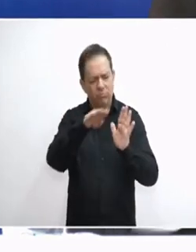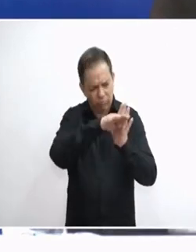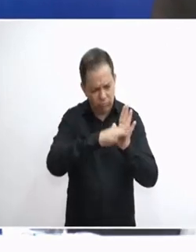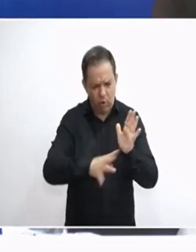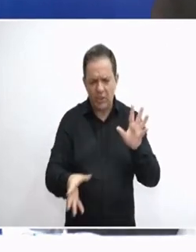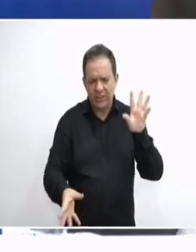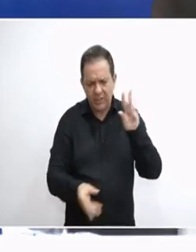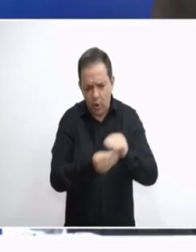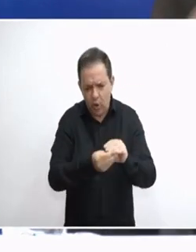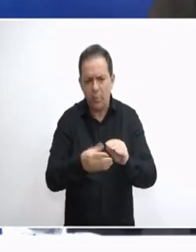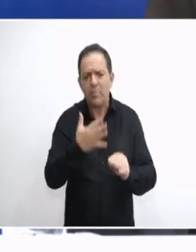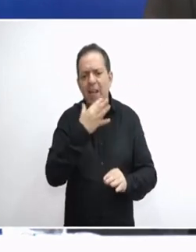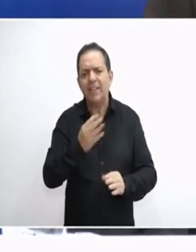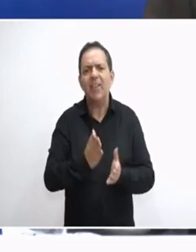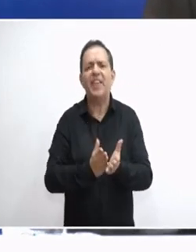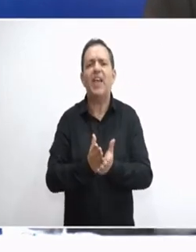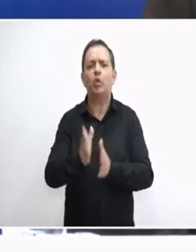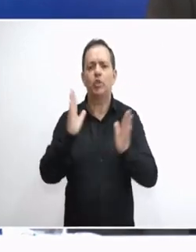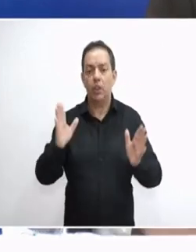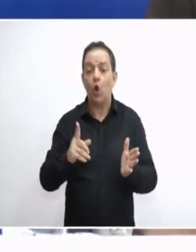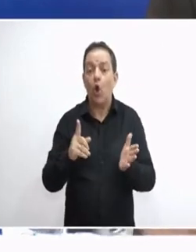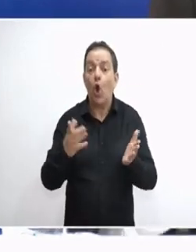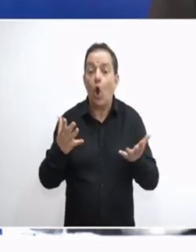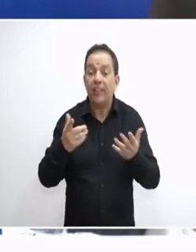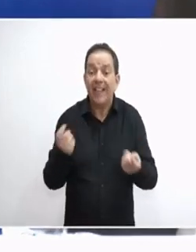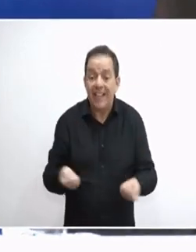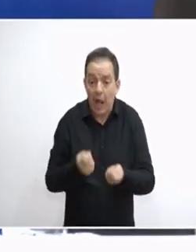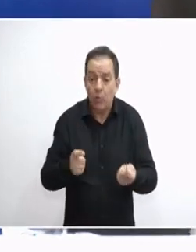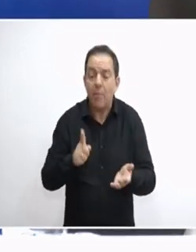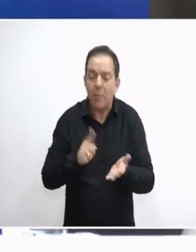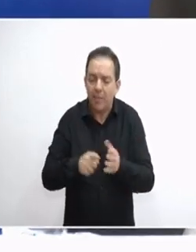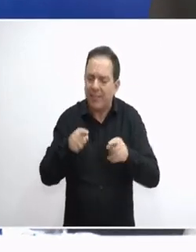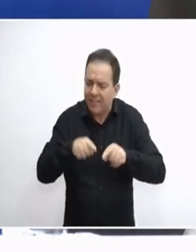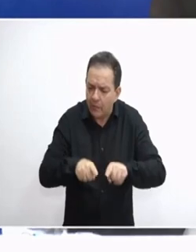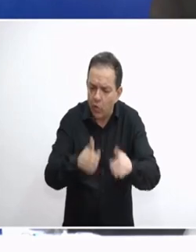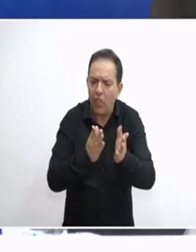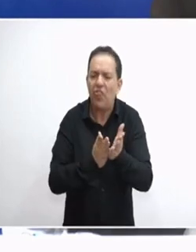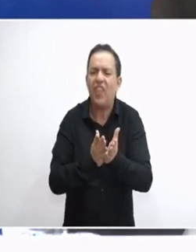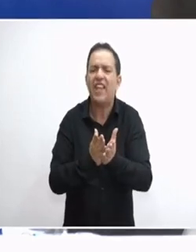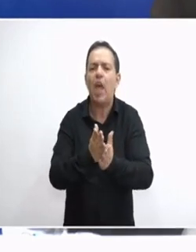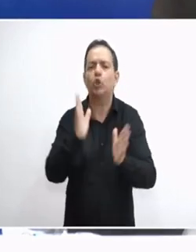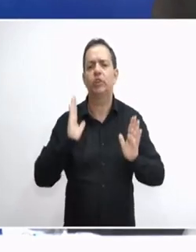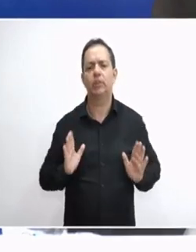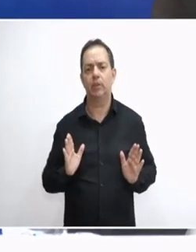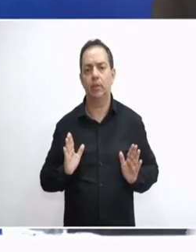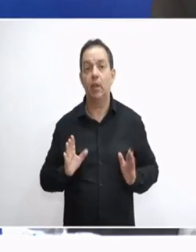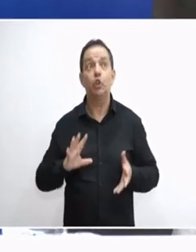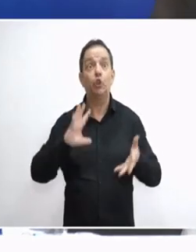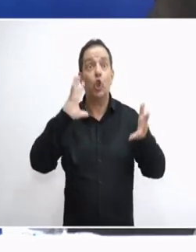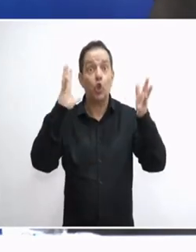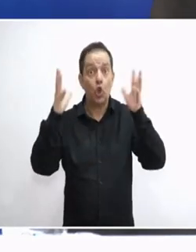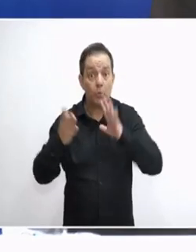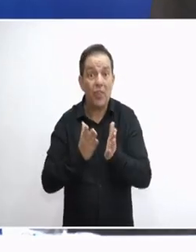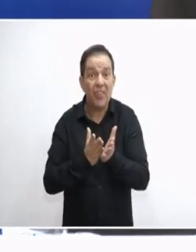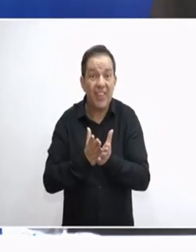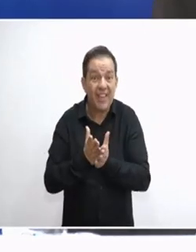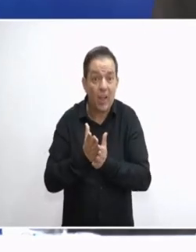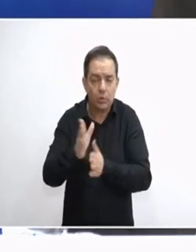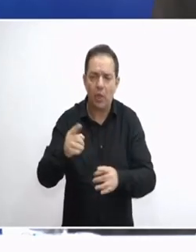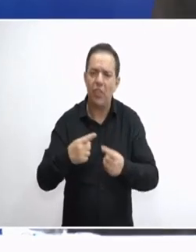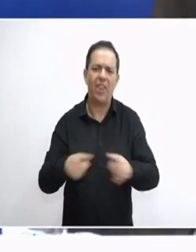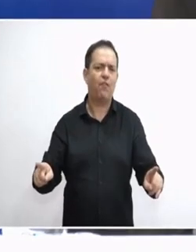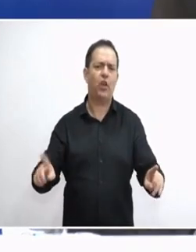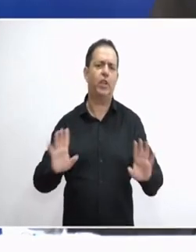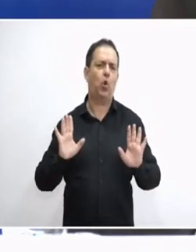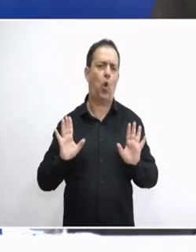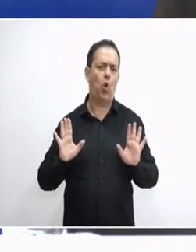συνεχώς ως δικαιοσύνη. Ό,τι κάνουμε έπρεπε να έχει δίκαιο και δικαιοσύνη. Σήμερα η δικαιοσύνη στον πλανήτη αλλά και σε όλον τον κόσμο είναι τελείως